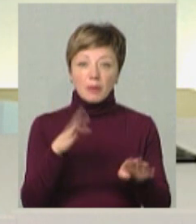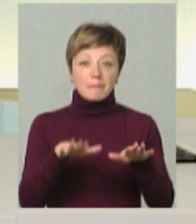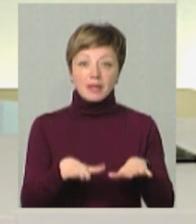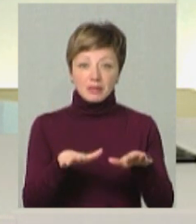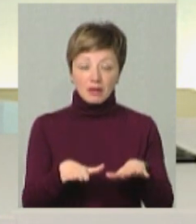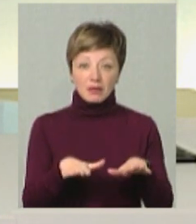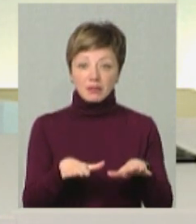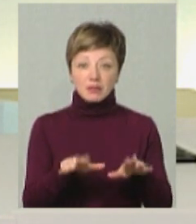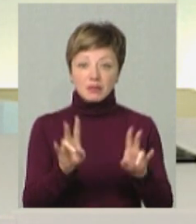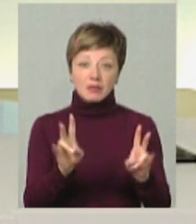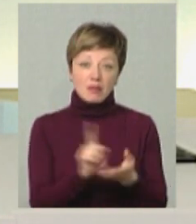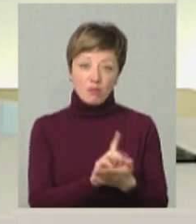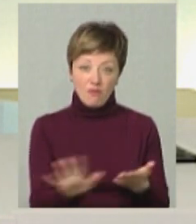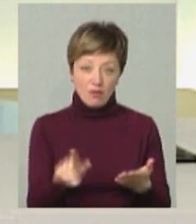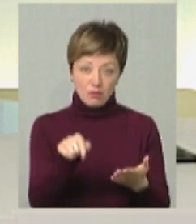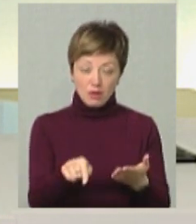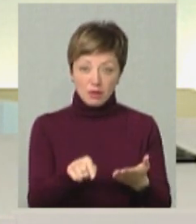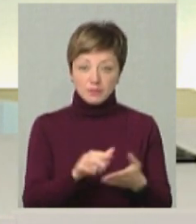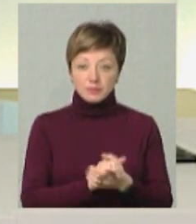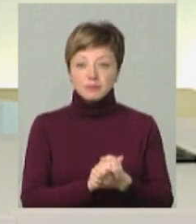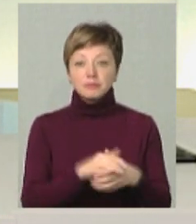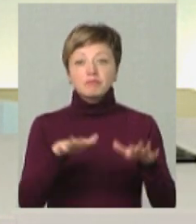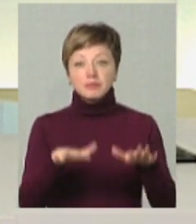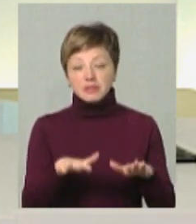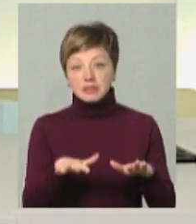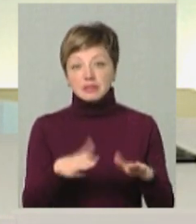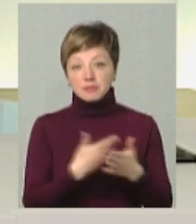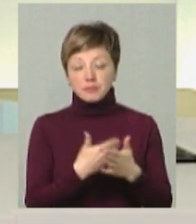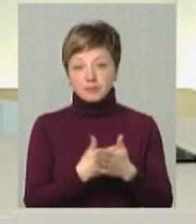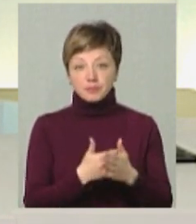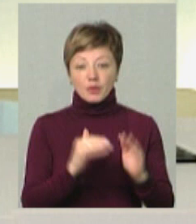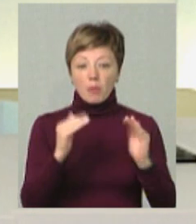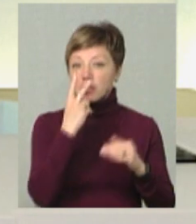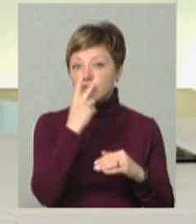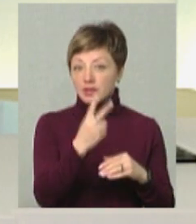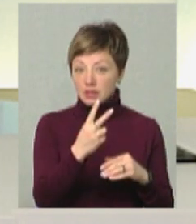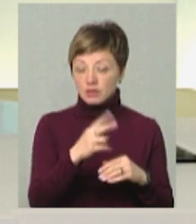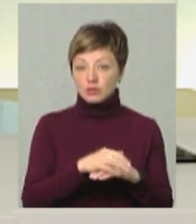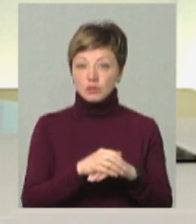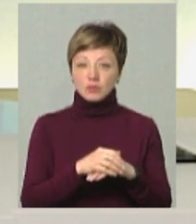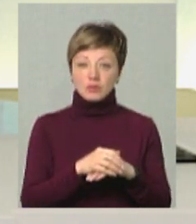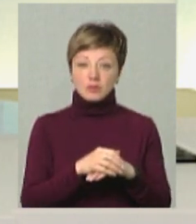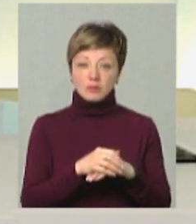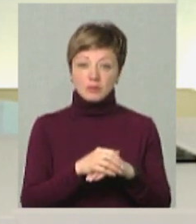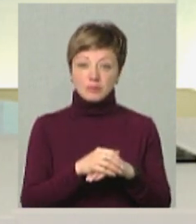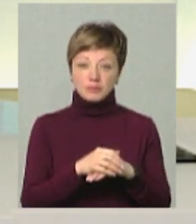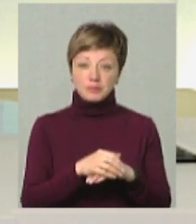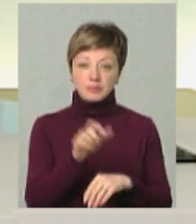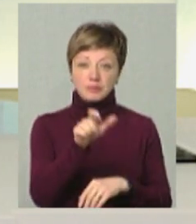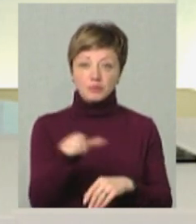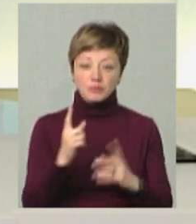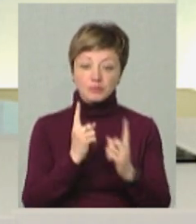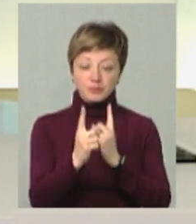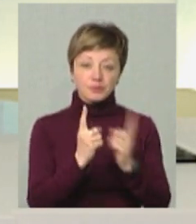в тих місцях, напевно, щодей не мали розташовуватись. Про що я говорю – це місця з обмеженою видимістю, оглядовістю. Коли там люди